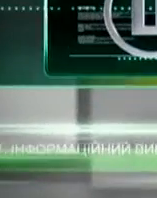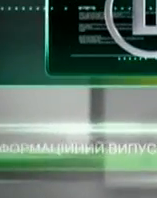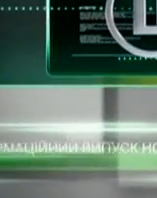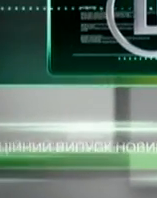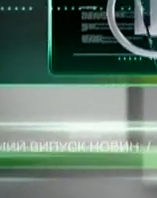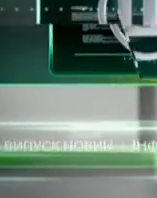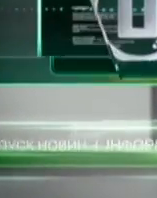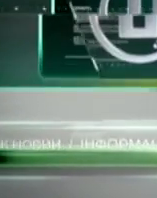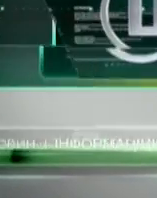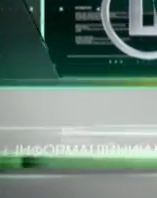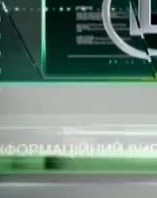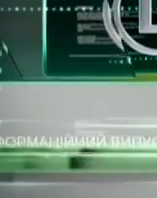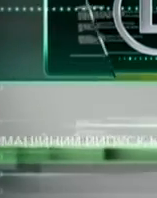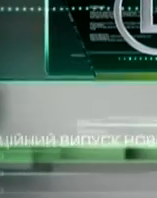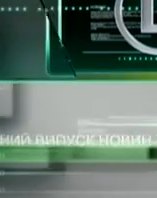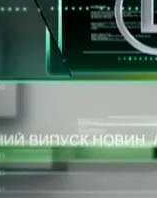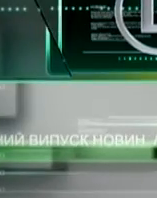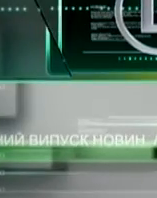року.